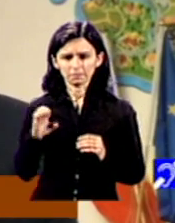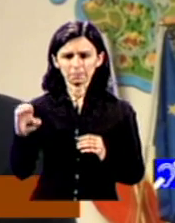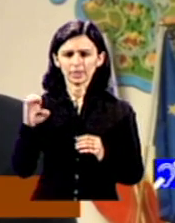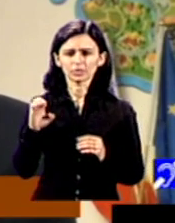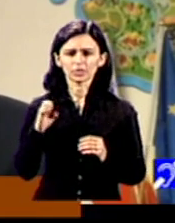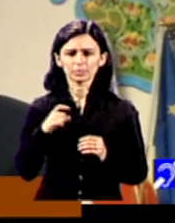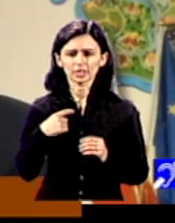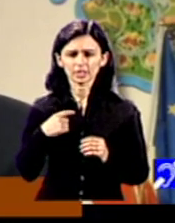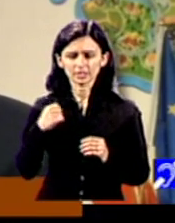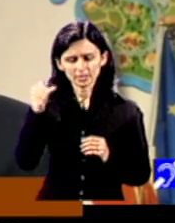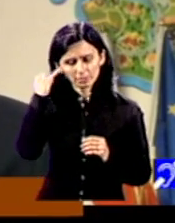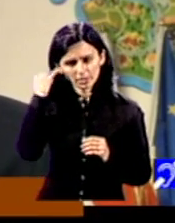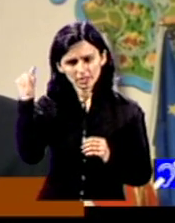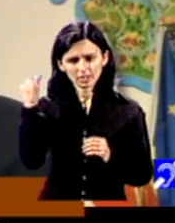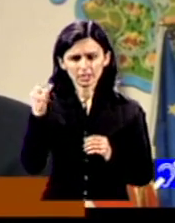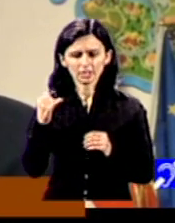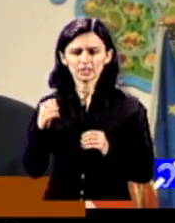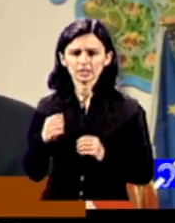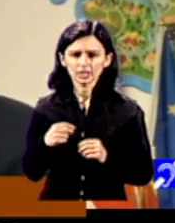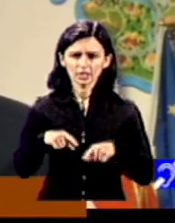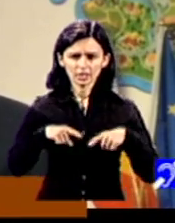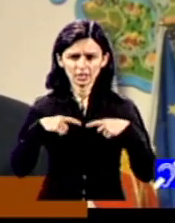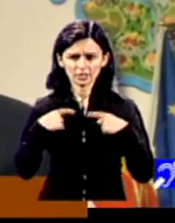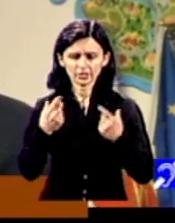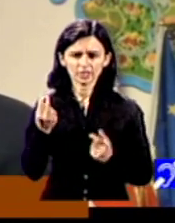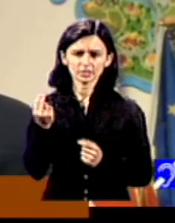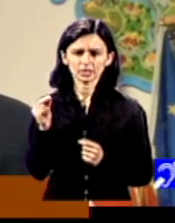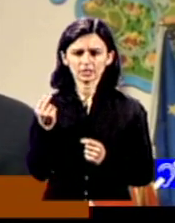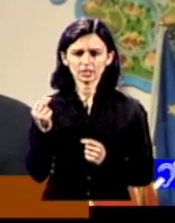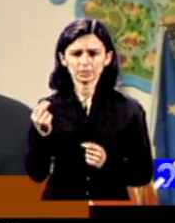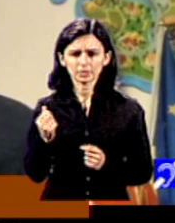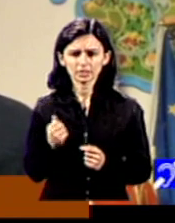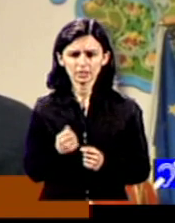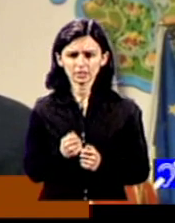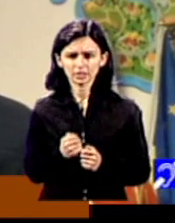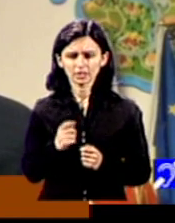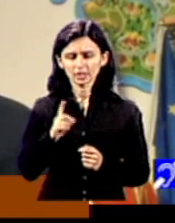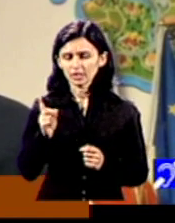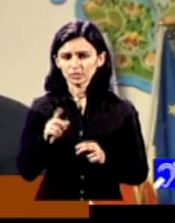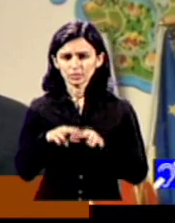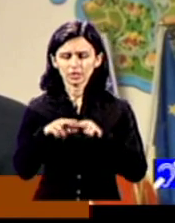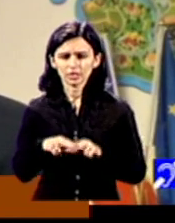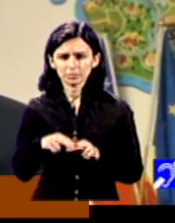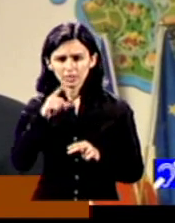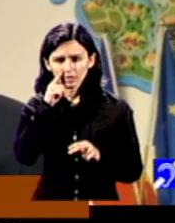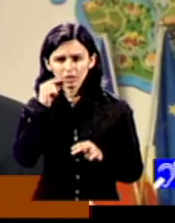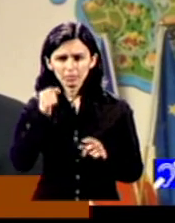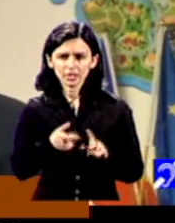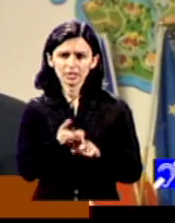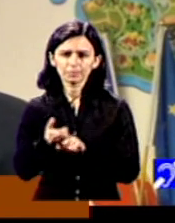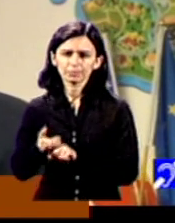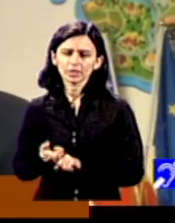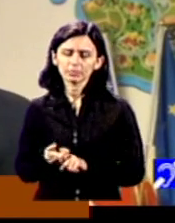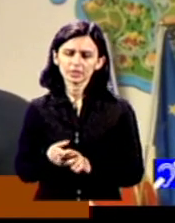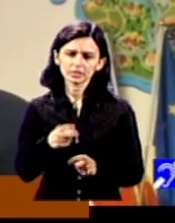european este pe ideea de viață independentă pe ideea de a nu menține oamenii într-un fel de sindrom Stockholm dependenți de stat ci a le